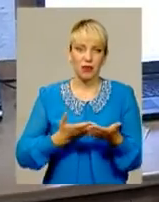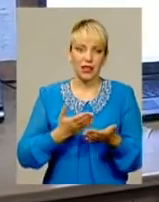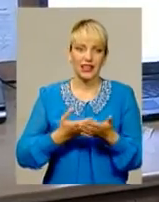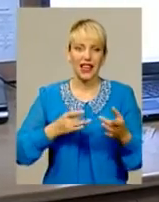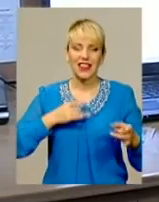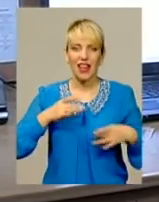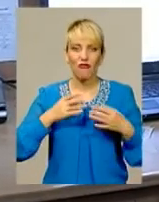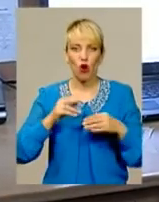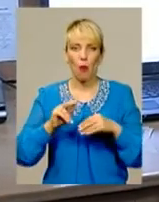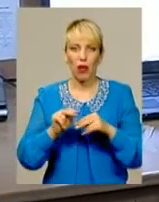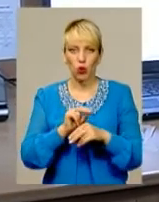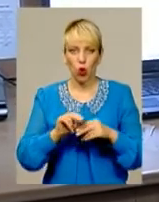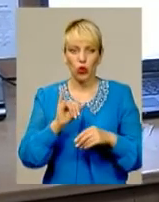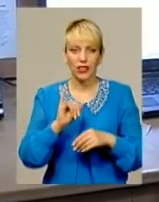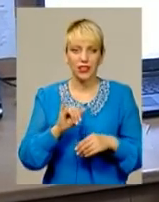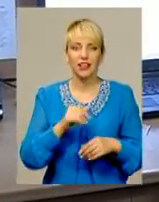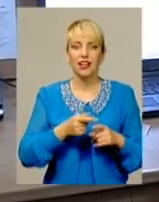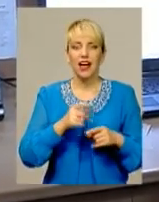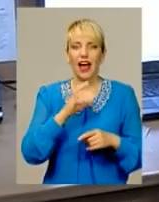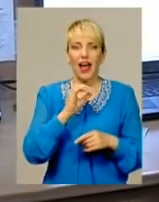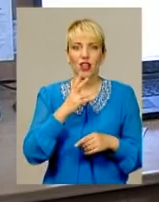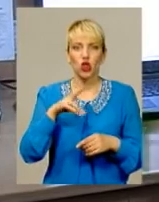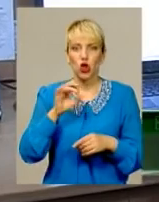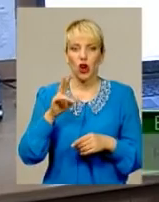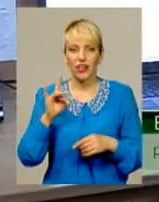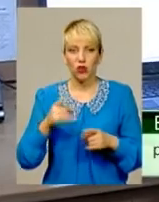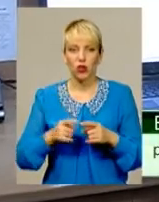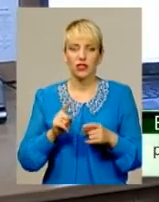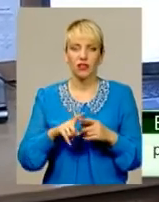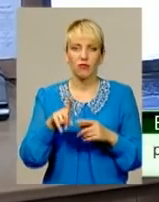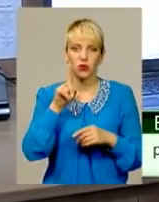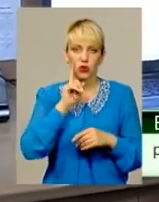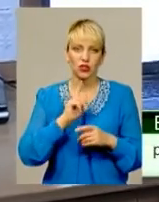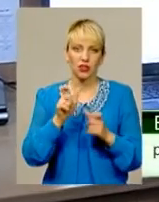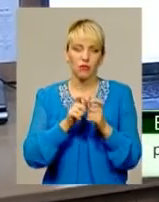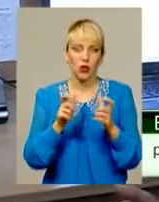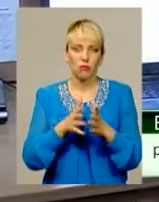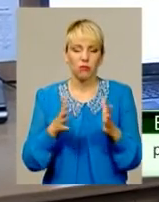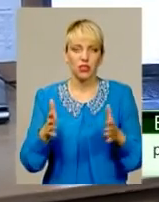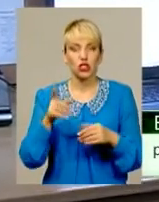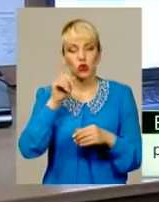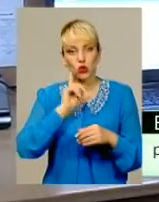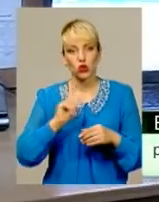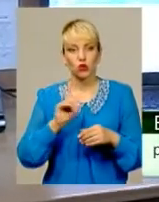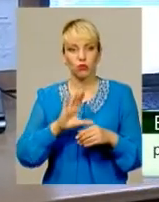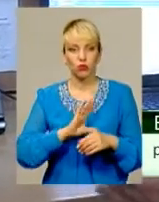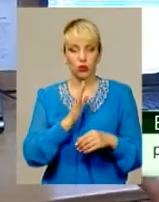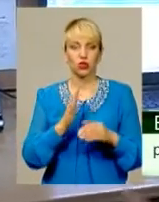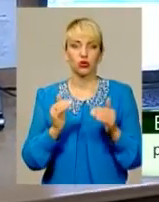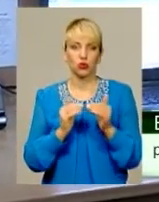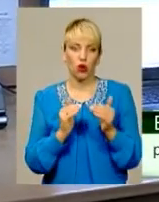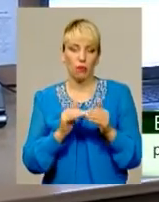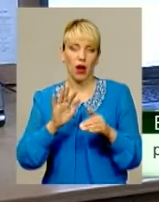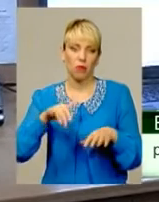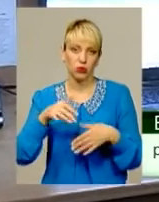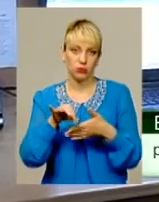Там більше йде людей, менше талонів. Набагато так зручніше записатися вдома, потім зразу до